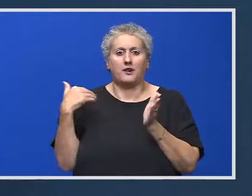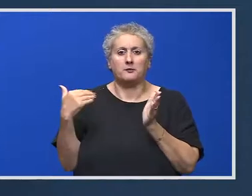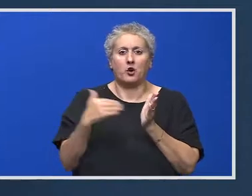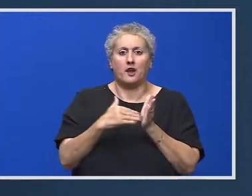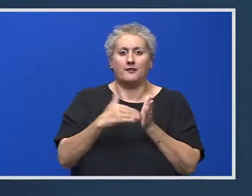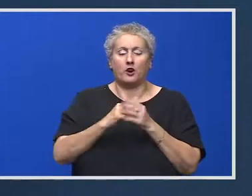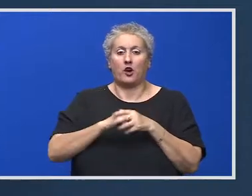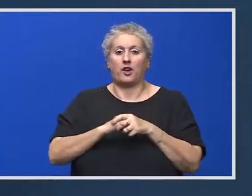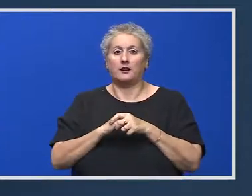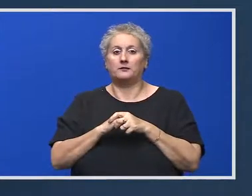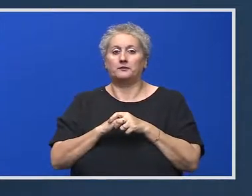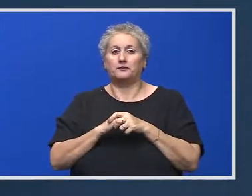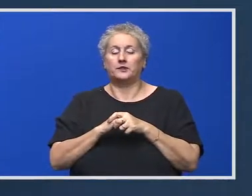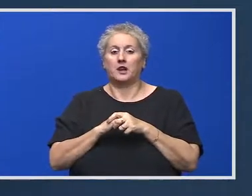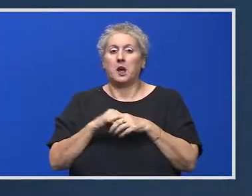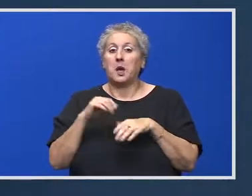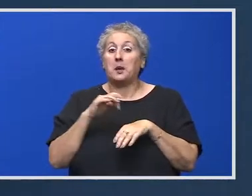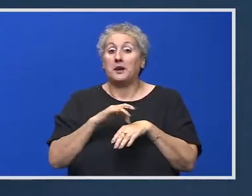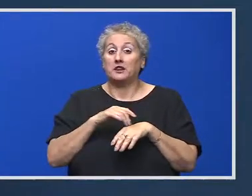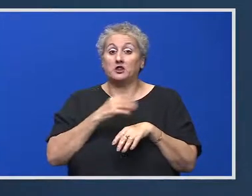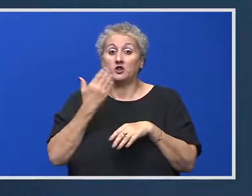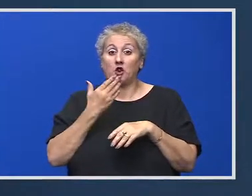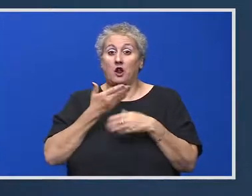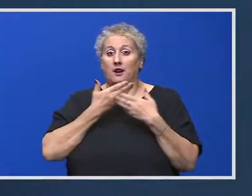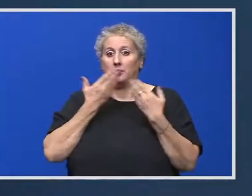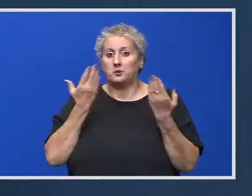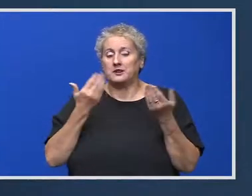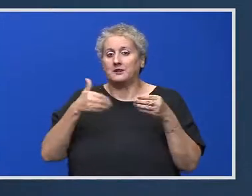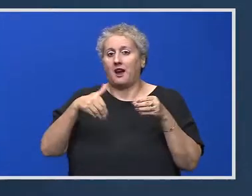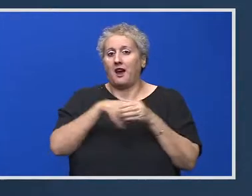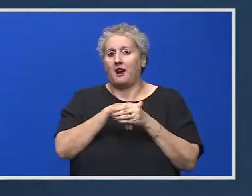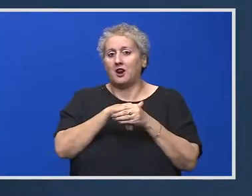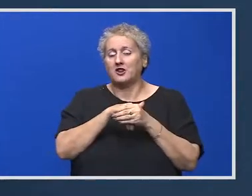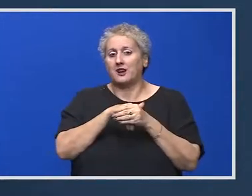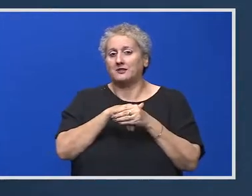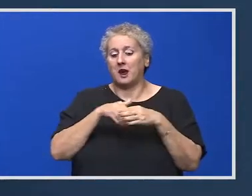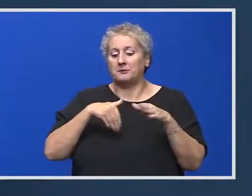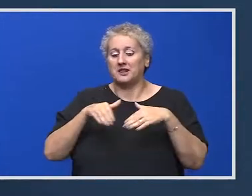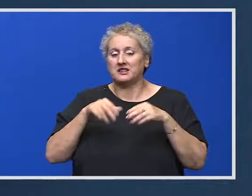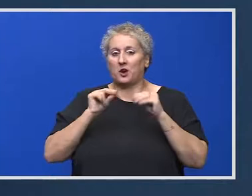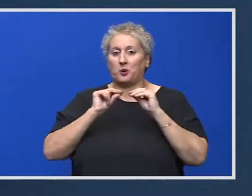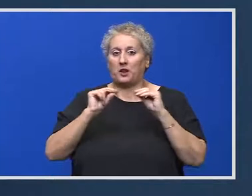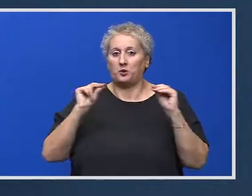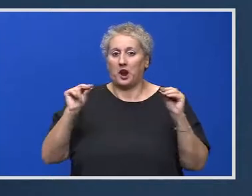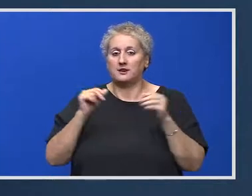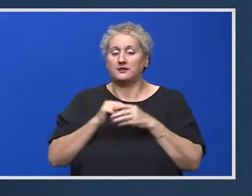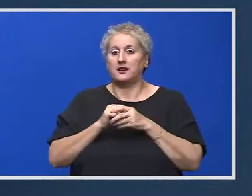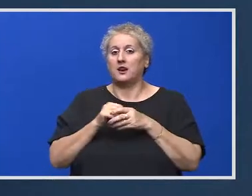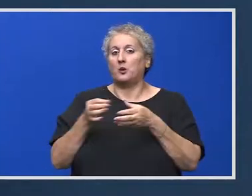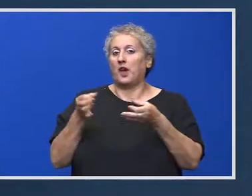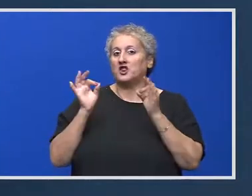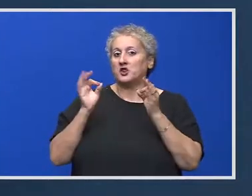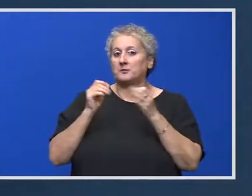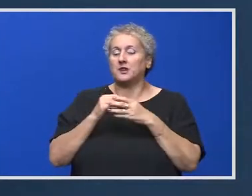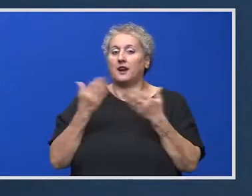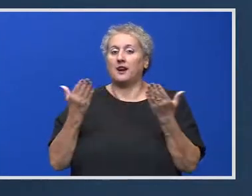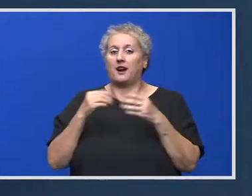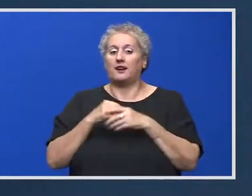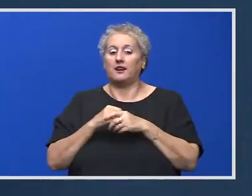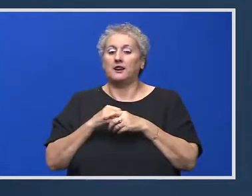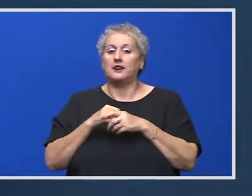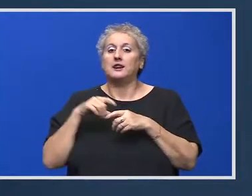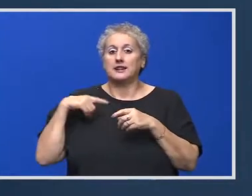identificată în acest sens. Medicii școlari nu sunt angajați ai Ministerului Educației, cu excepția celor care funcționează în